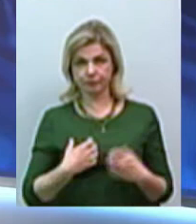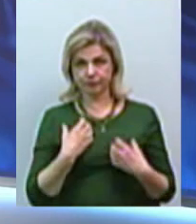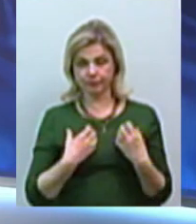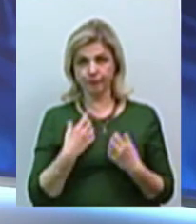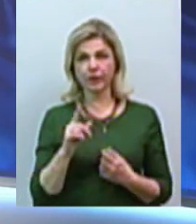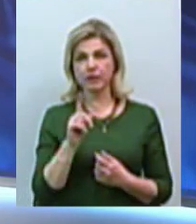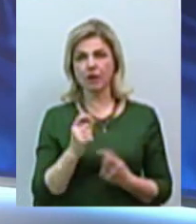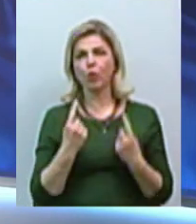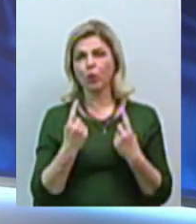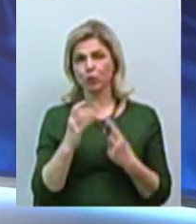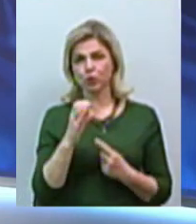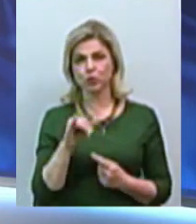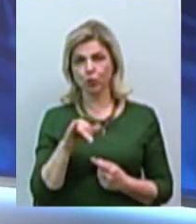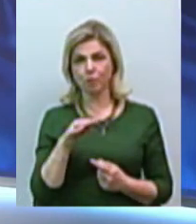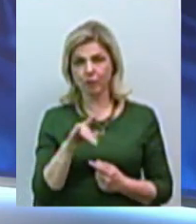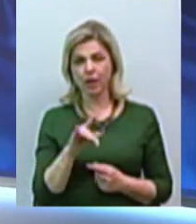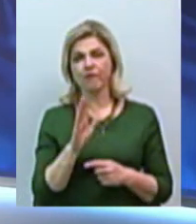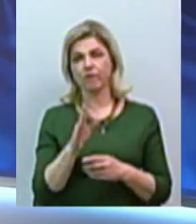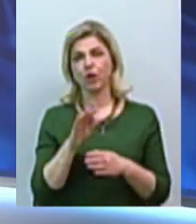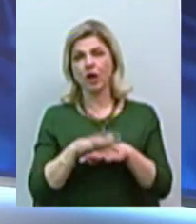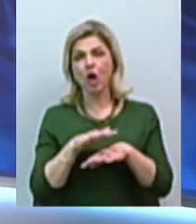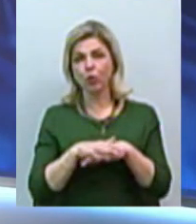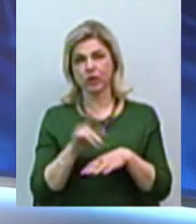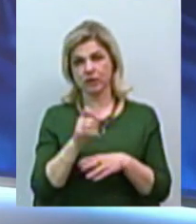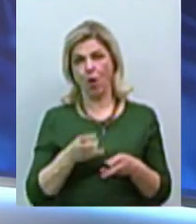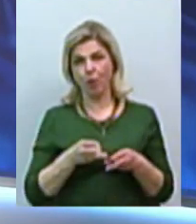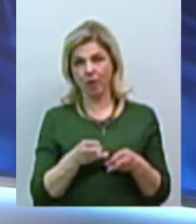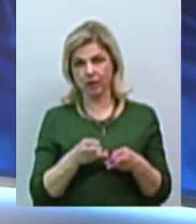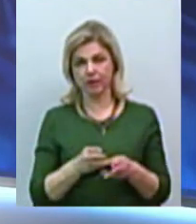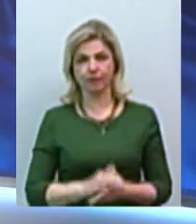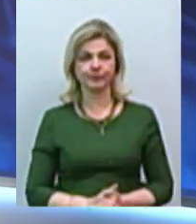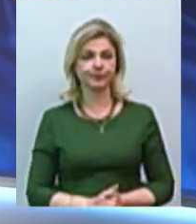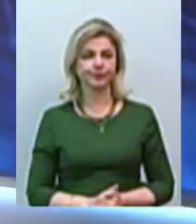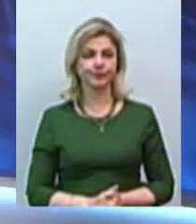з приводу великих сум у рахунках за опалення. Будь ласка, пряма мова.